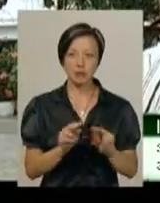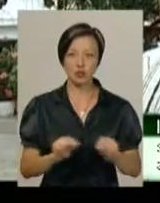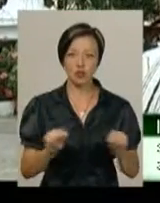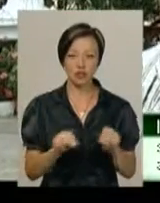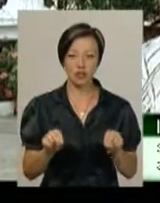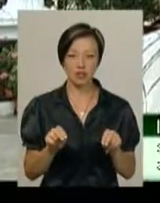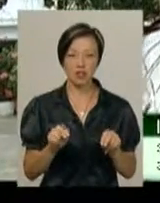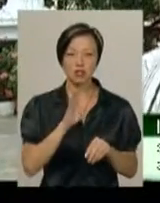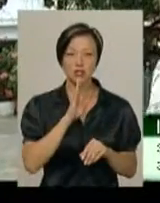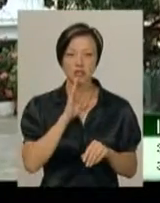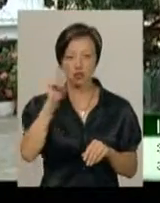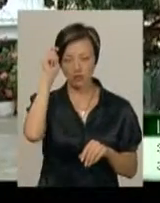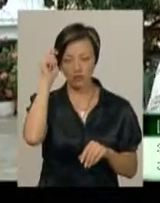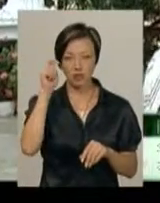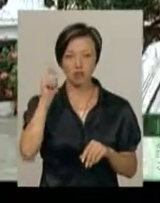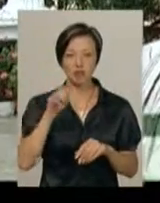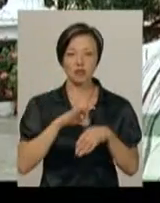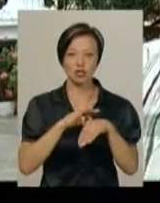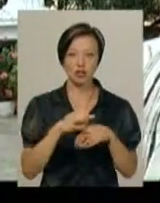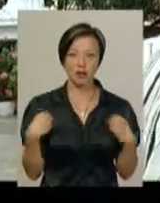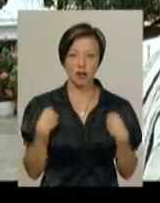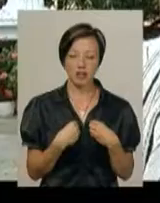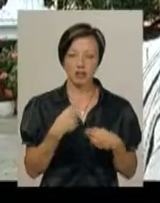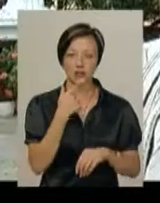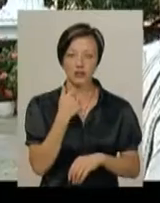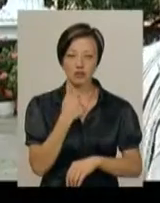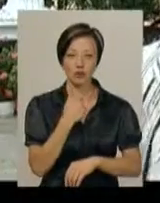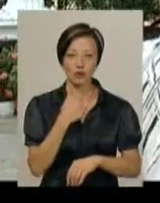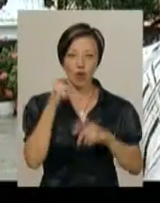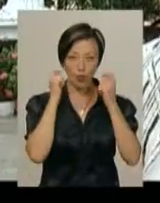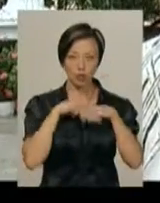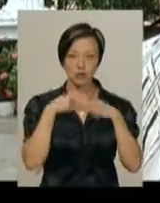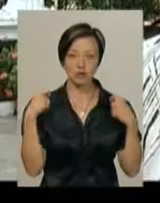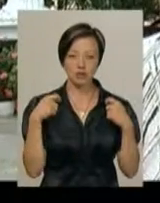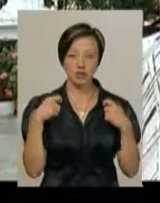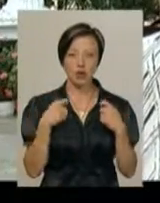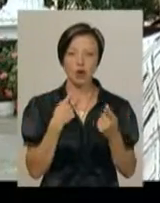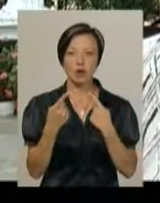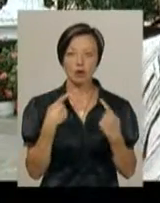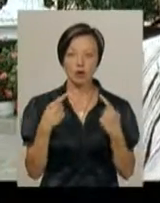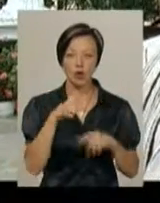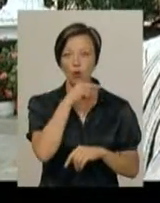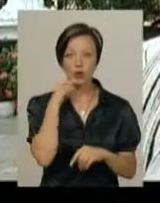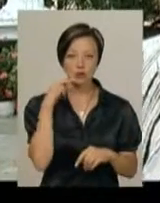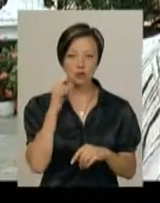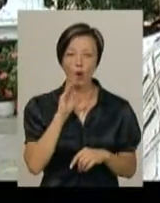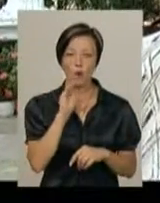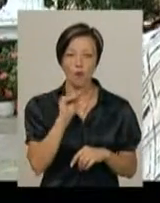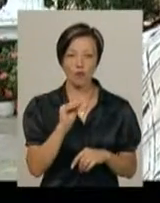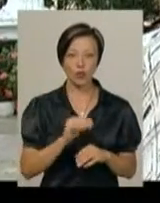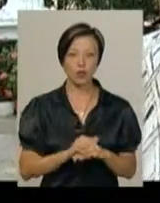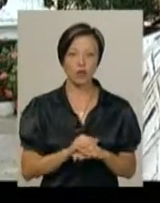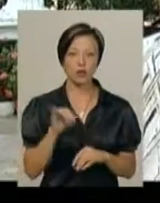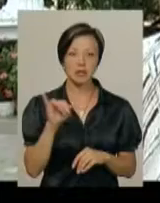бігають жінки і чоловіки в шкірянках, жінки в червоних хусточках, розмовляють в основному російською мовою.